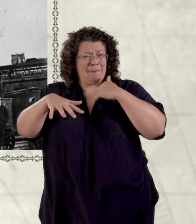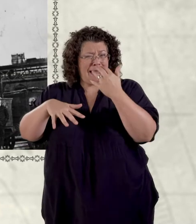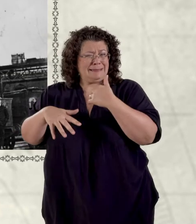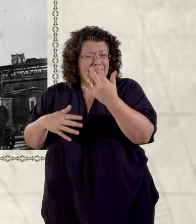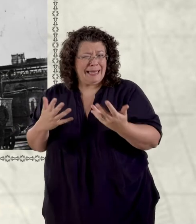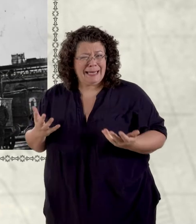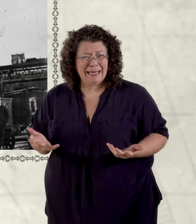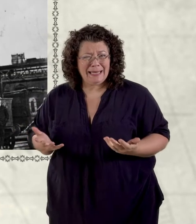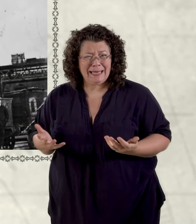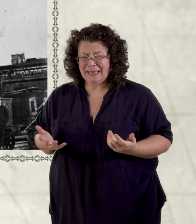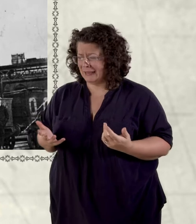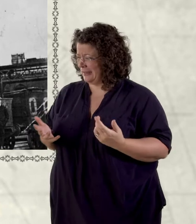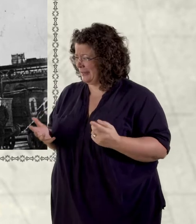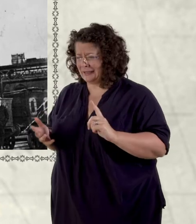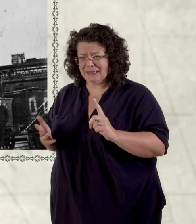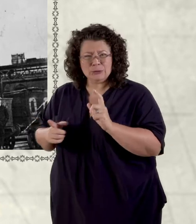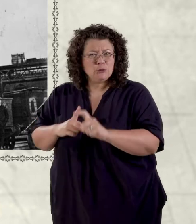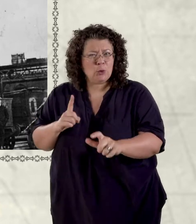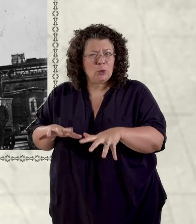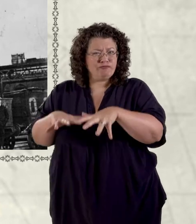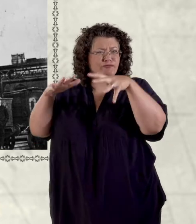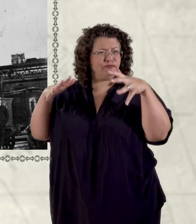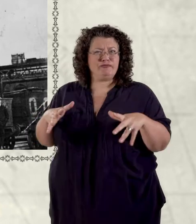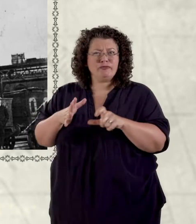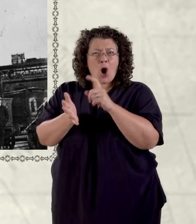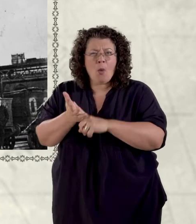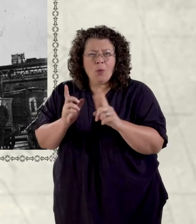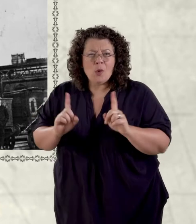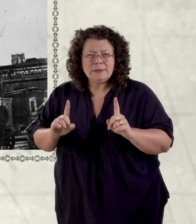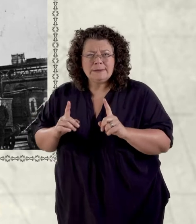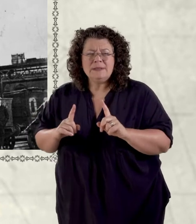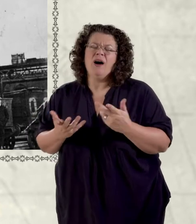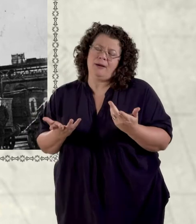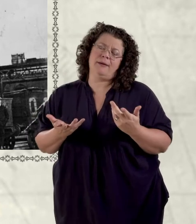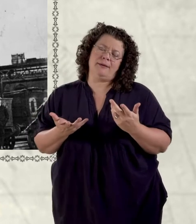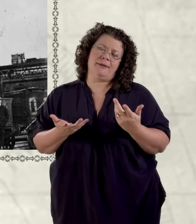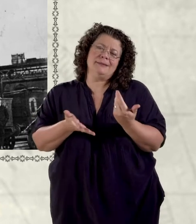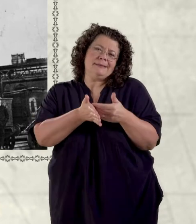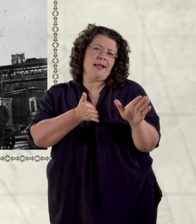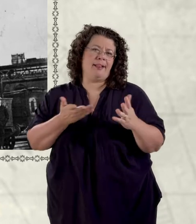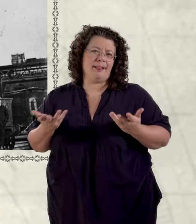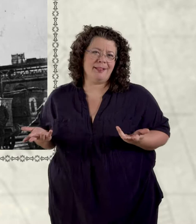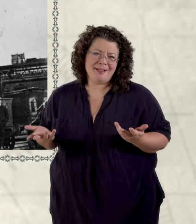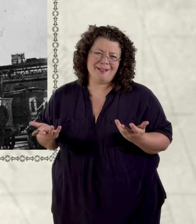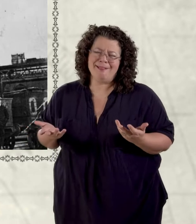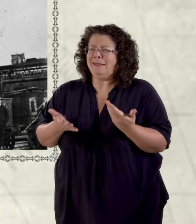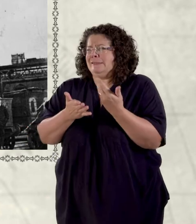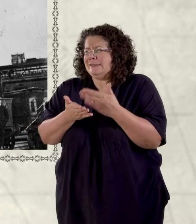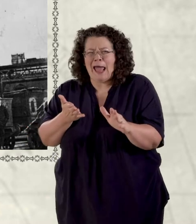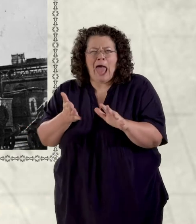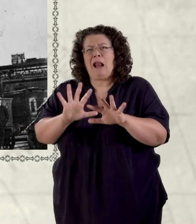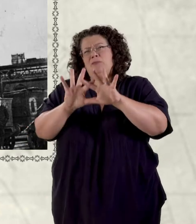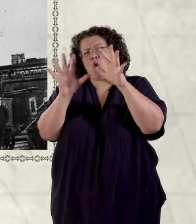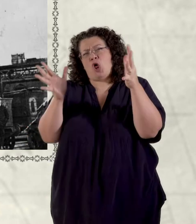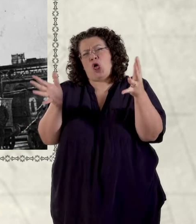Ond be o'n i am wneud efo'r holl lo? Wel, ei werthi, ynde. Ei werthi dros y byd i